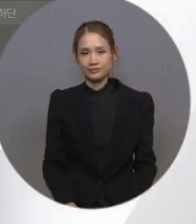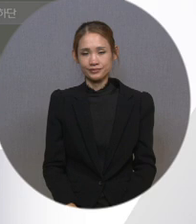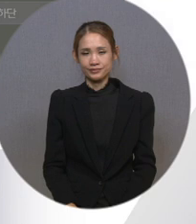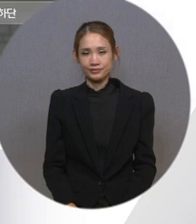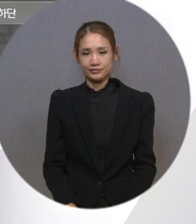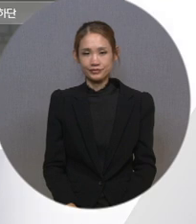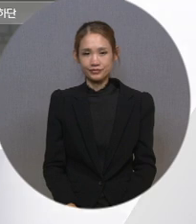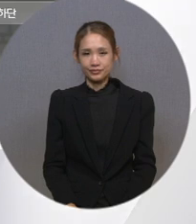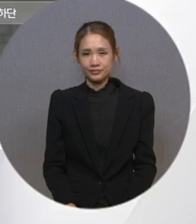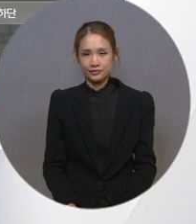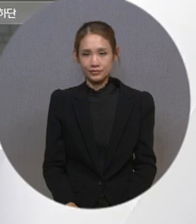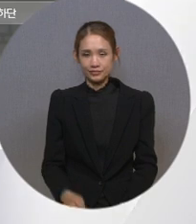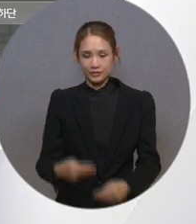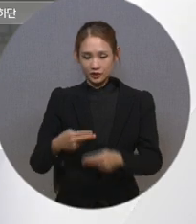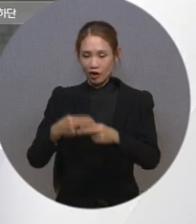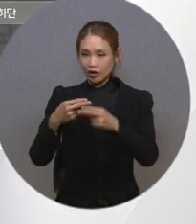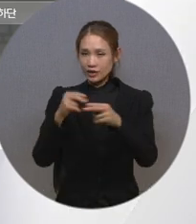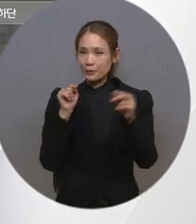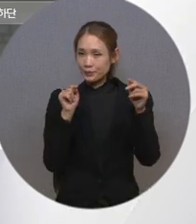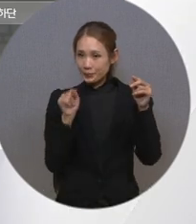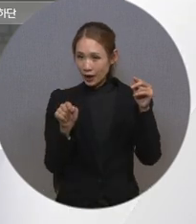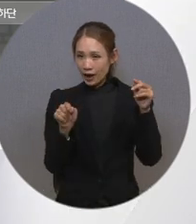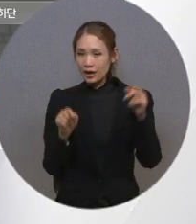하단 저장에 눌러주시면